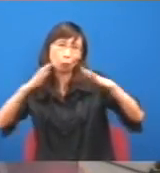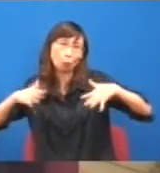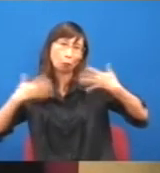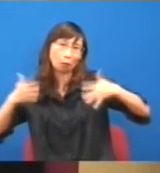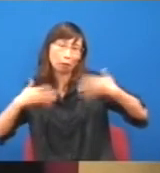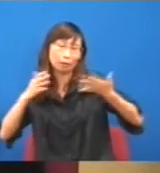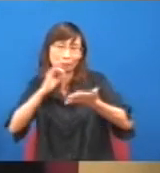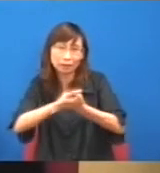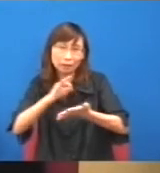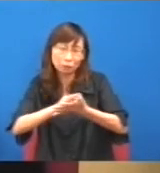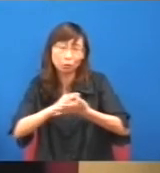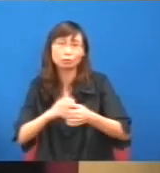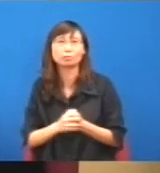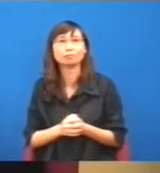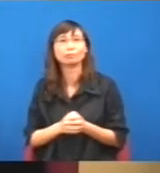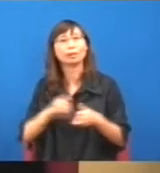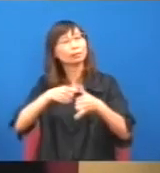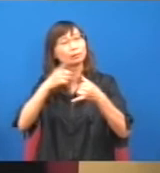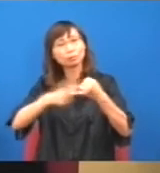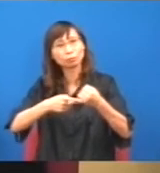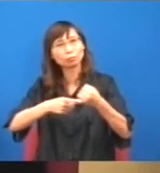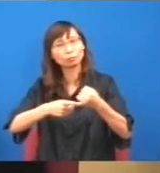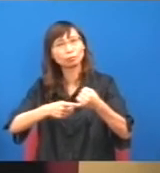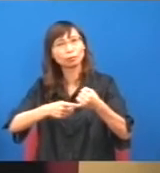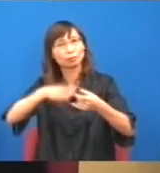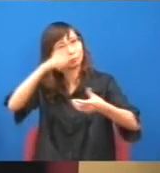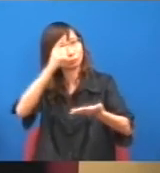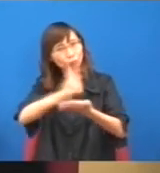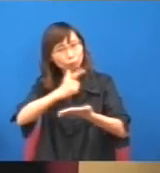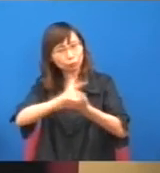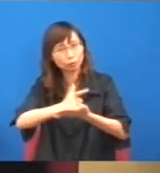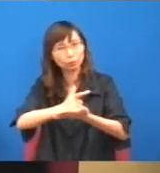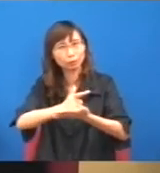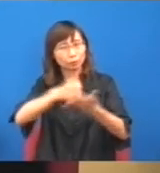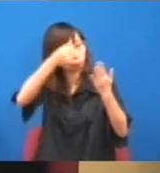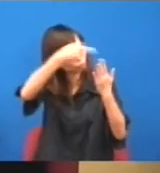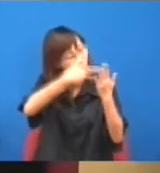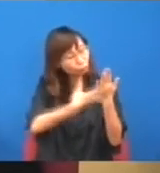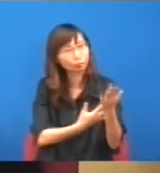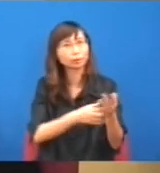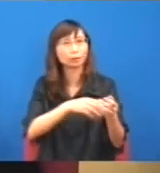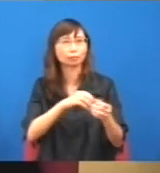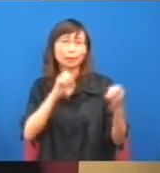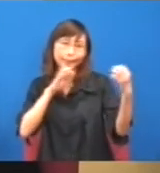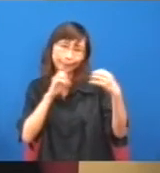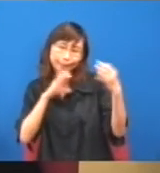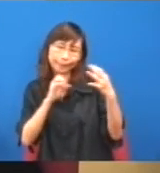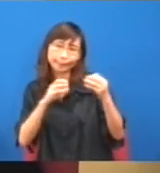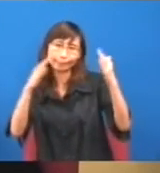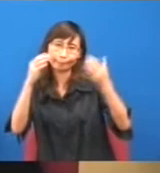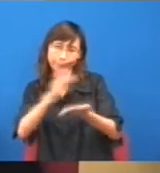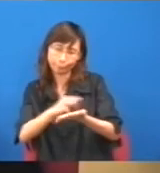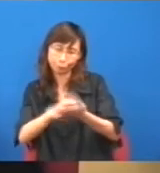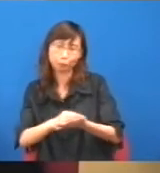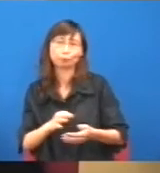雖然是俱樂部,雖但始終作為重要政策,即是審議的一個重要場所,某程度上,都是整